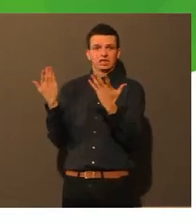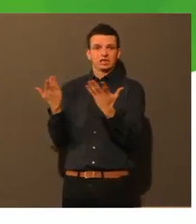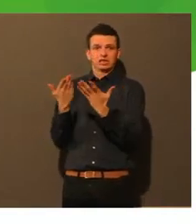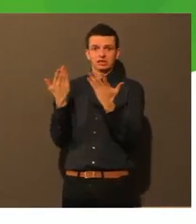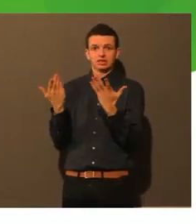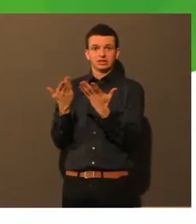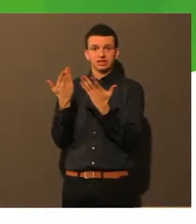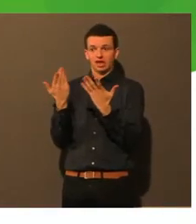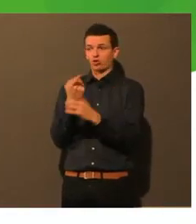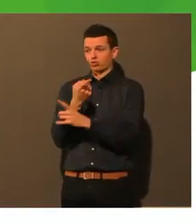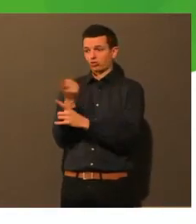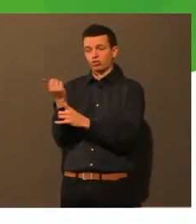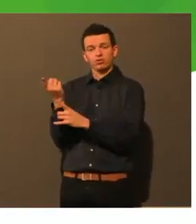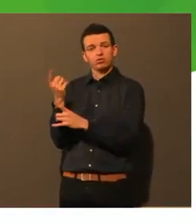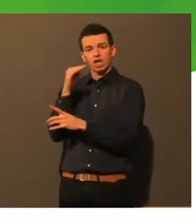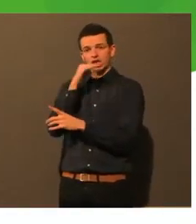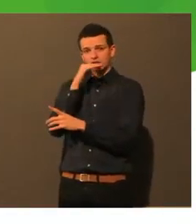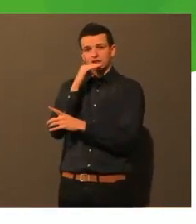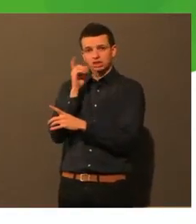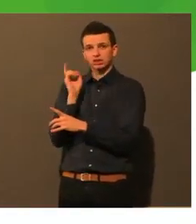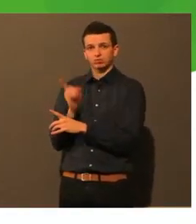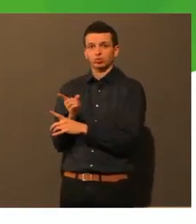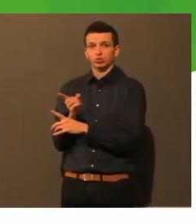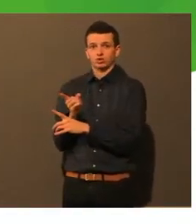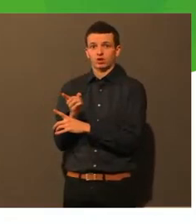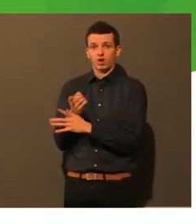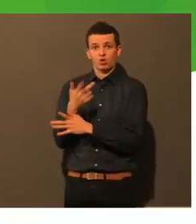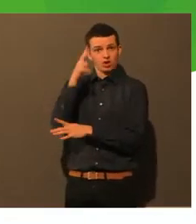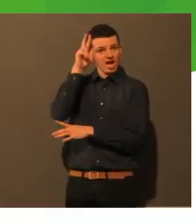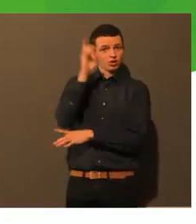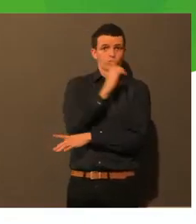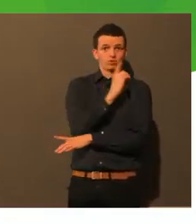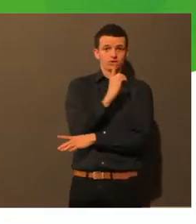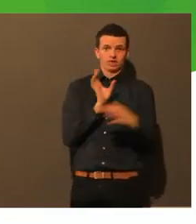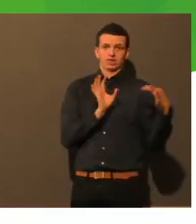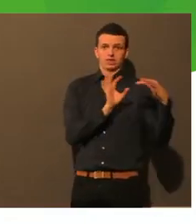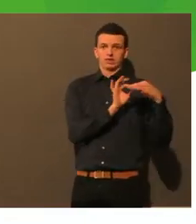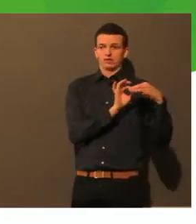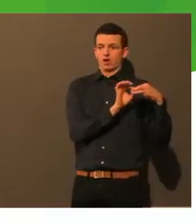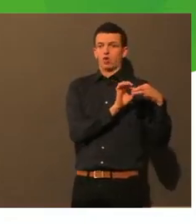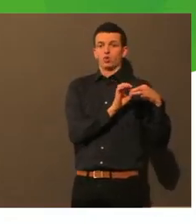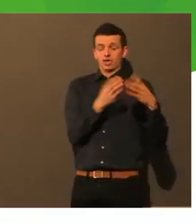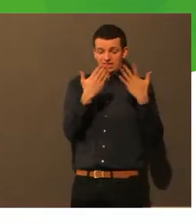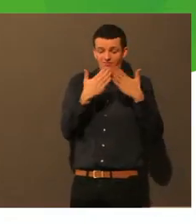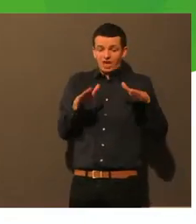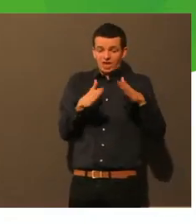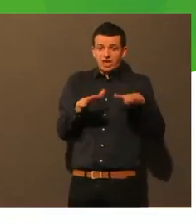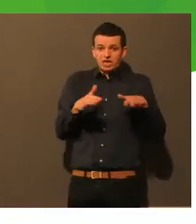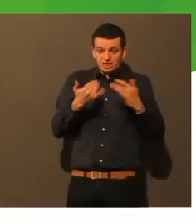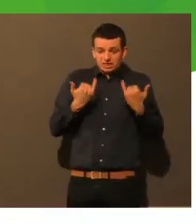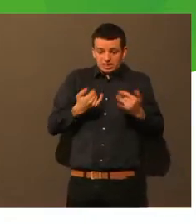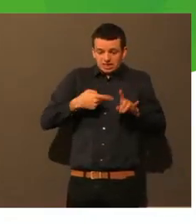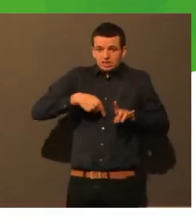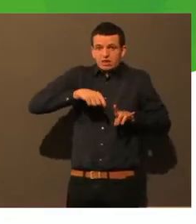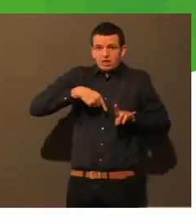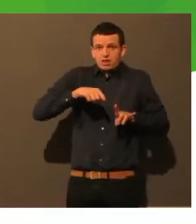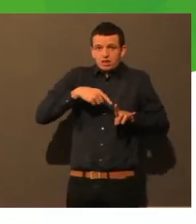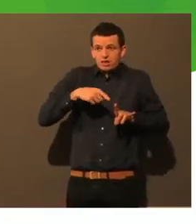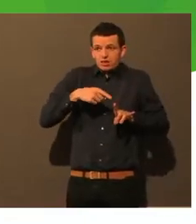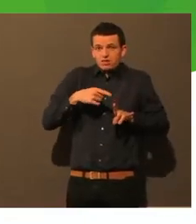vorgesagt hat. Und dass man, glaube ich, da mal überlegen muss, was vielleicht auch nach der Weihnachtszeit auch geleistet werden kann, um